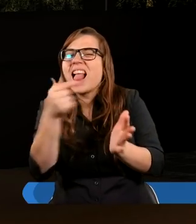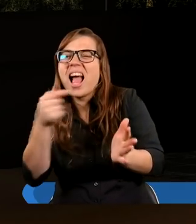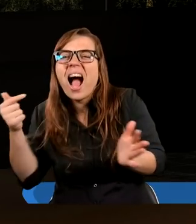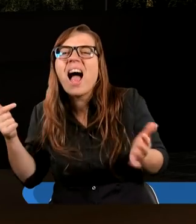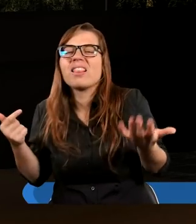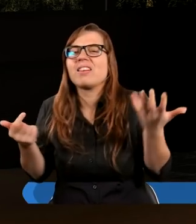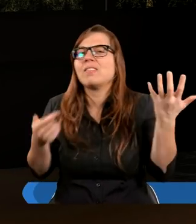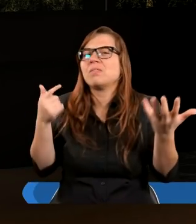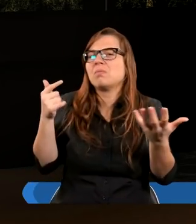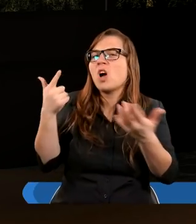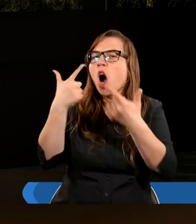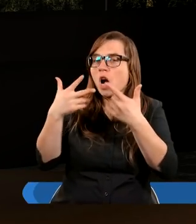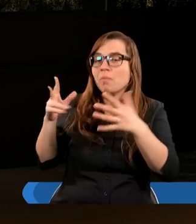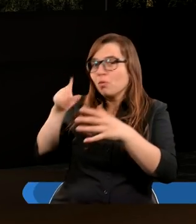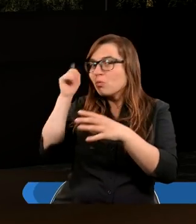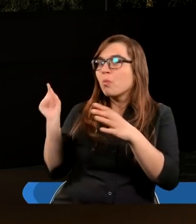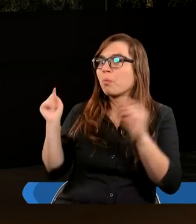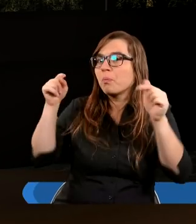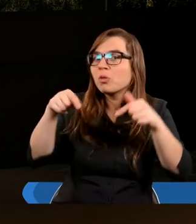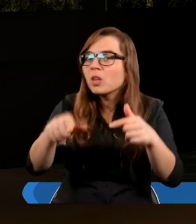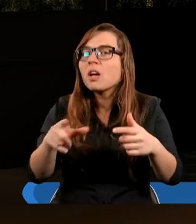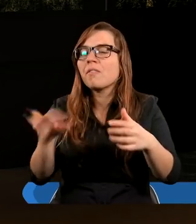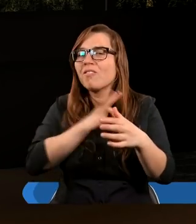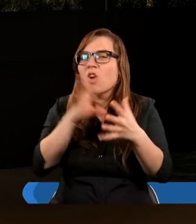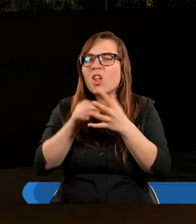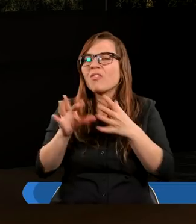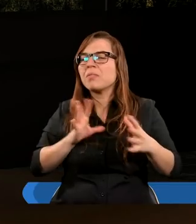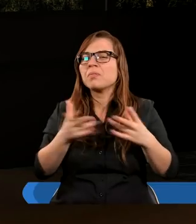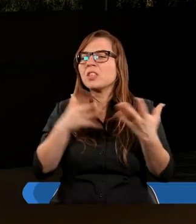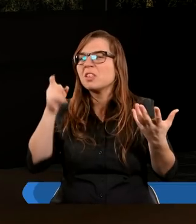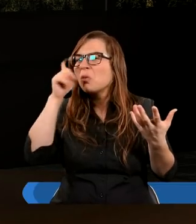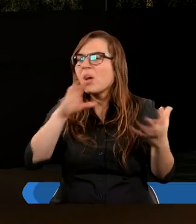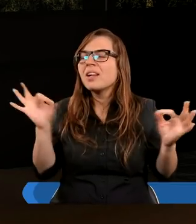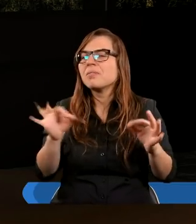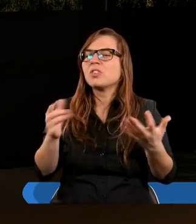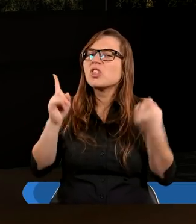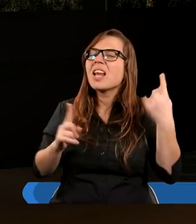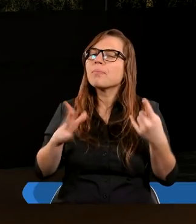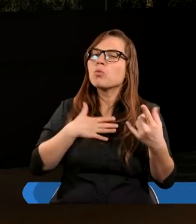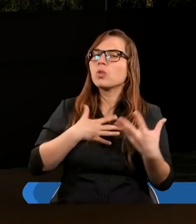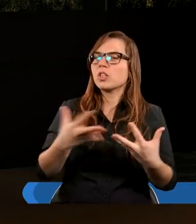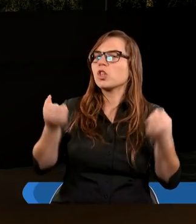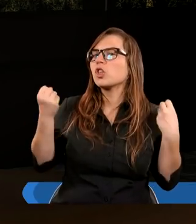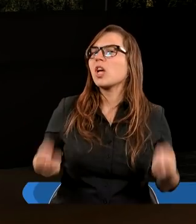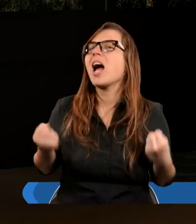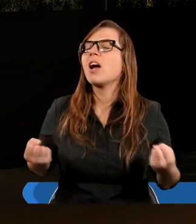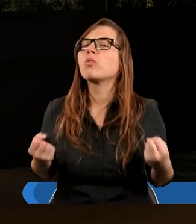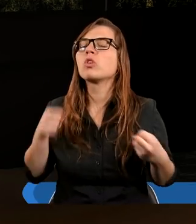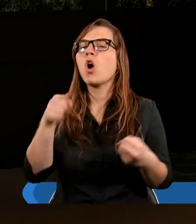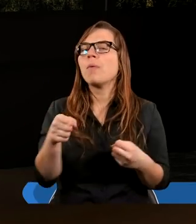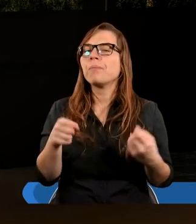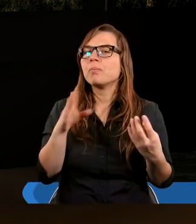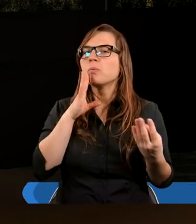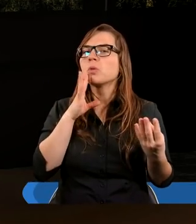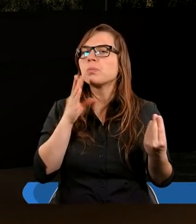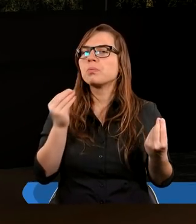taka osoba, kiedy wchodzi w taką wspólnotę z tym bagażem swoich doświadczeń złych, ciężko jest jej jakby w tej wspólnocie